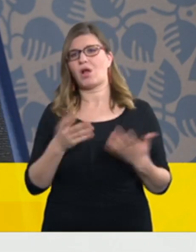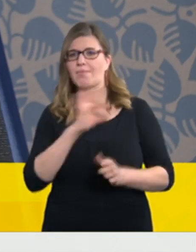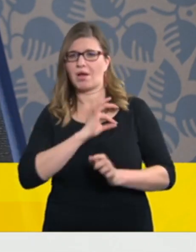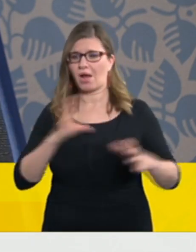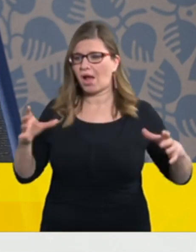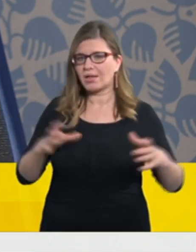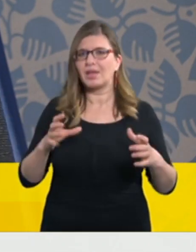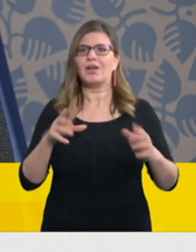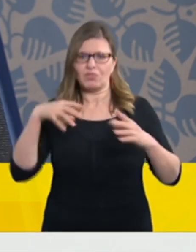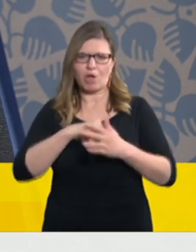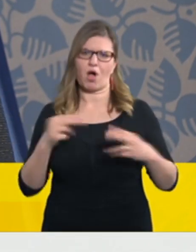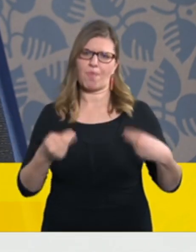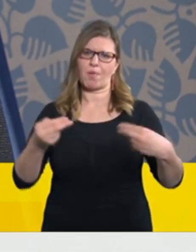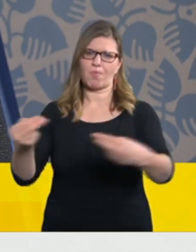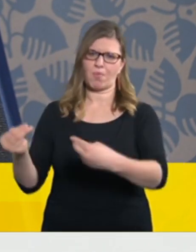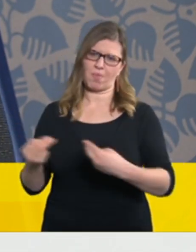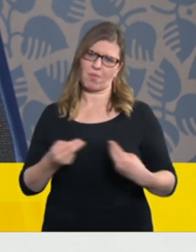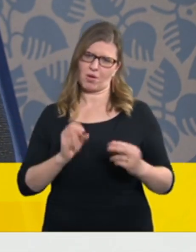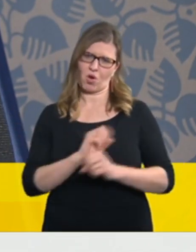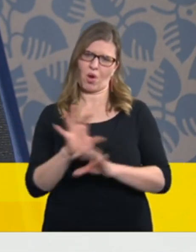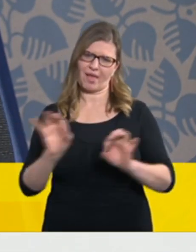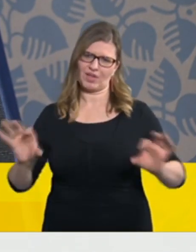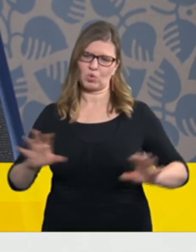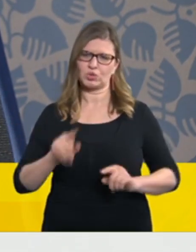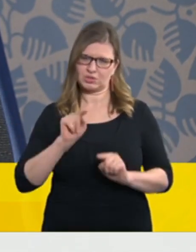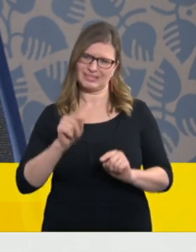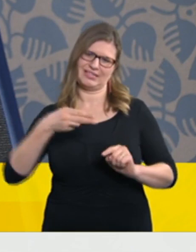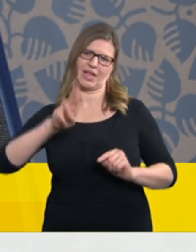jedná se o omezení